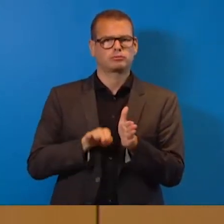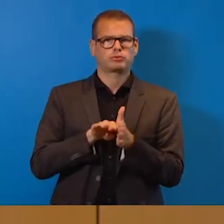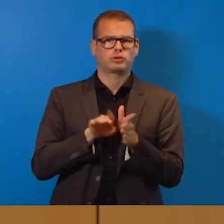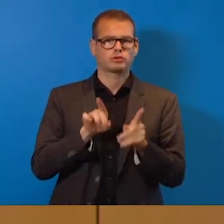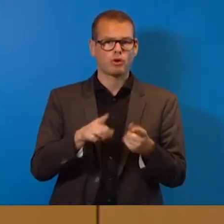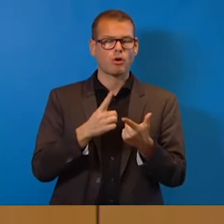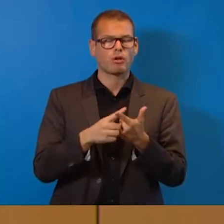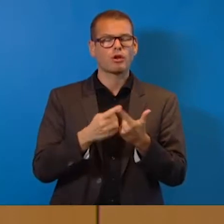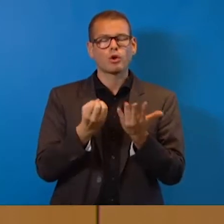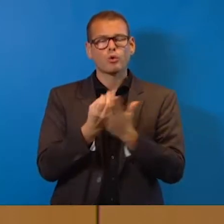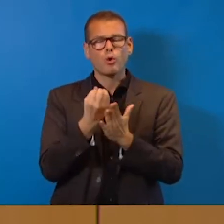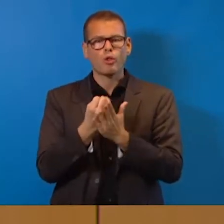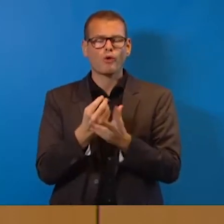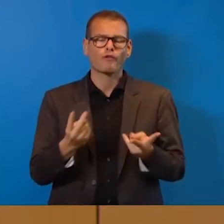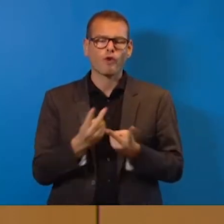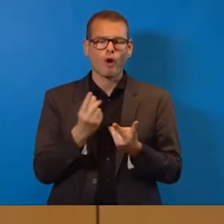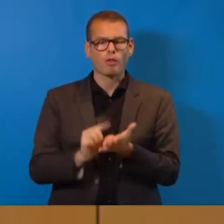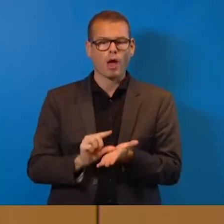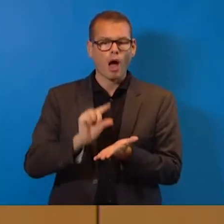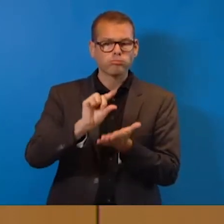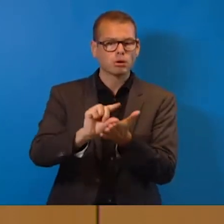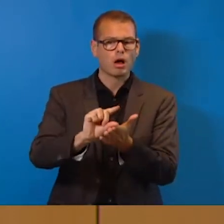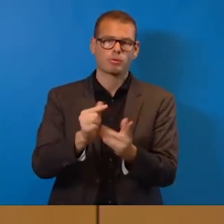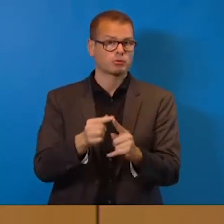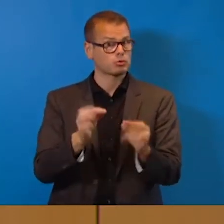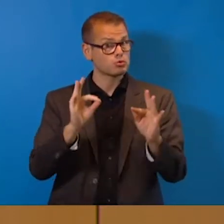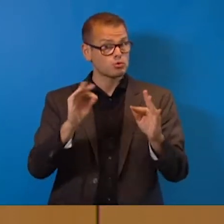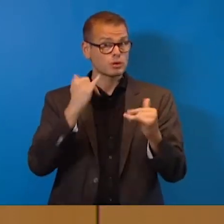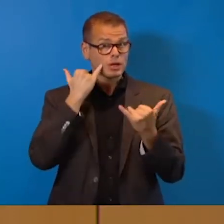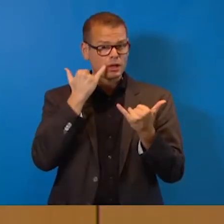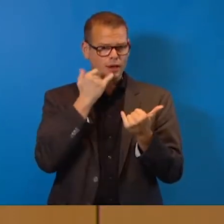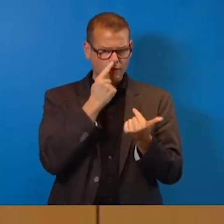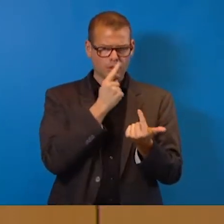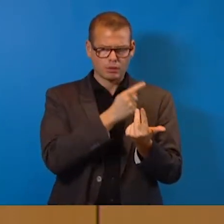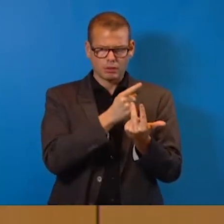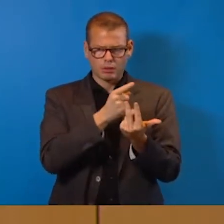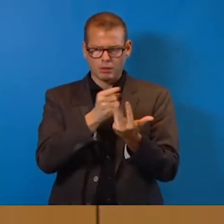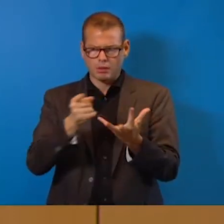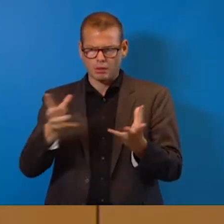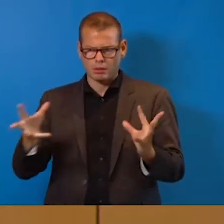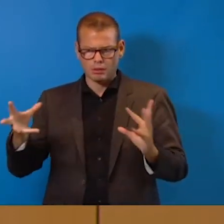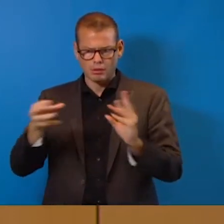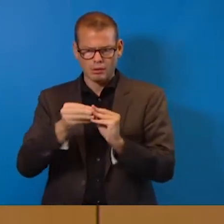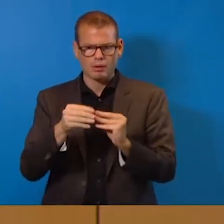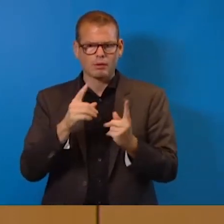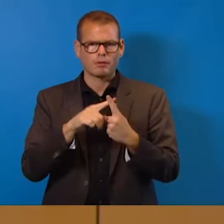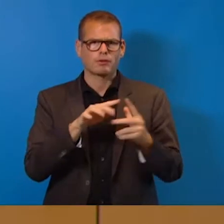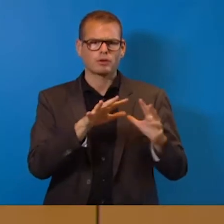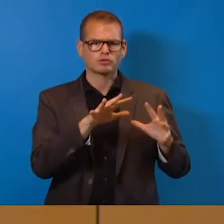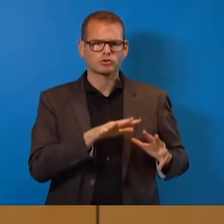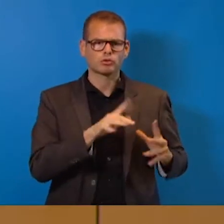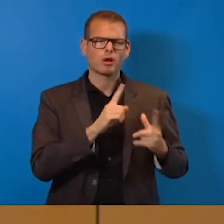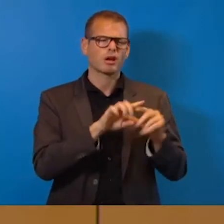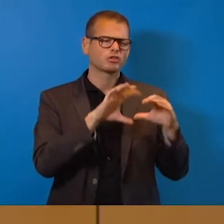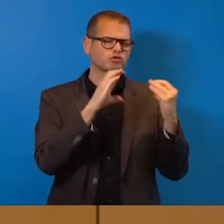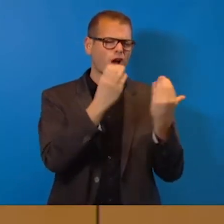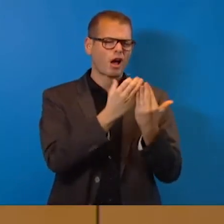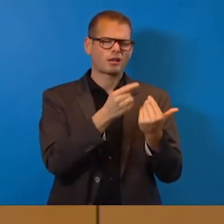Kulturförderabgabe würde ich sie nennen, gute Ideen. Wenn wir das alles zusammenlegen, die strukturellen Sachen rausnehmen, wie